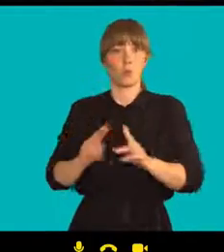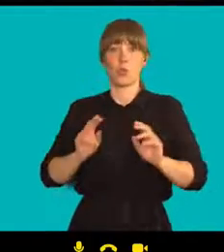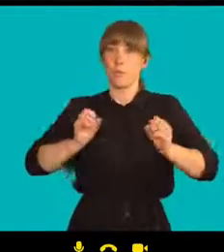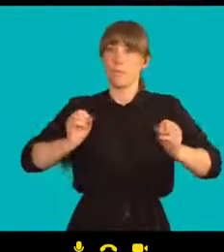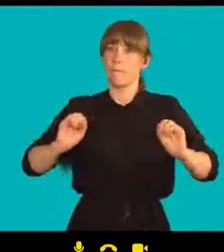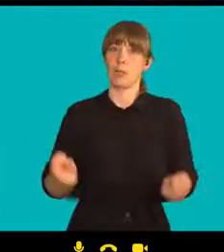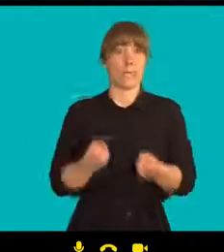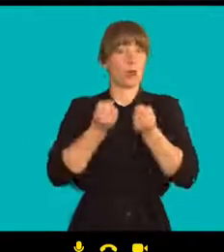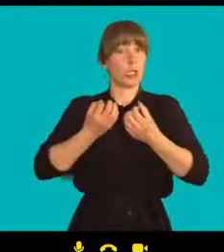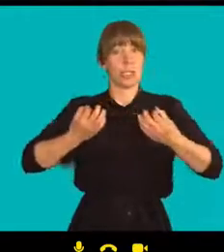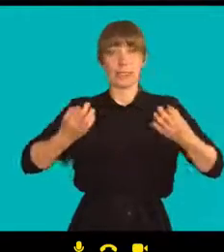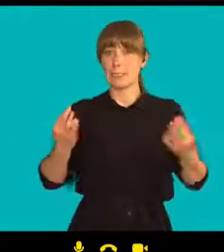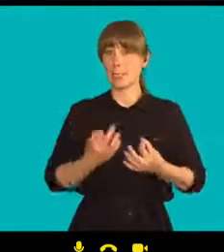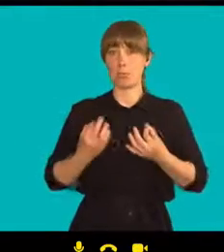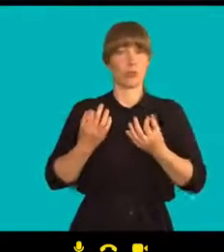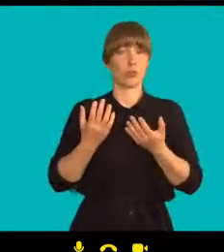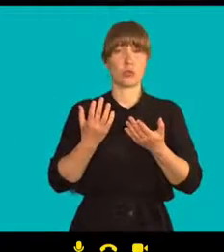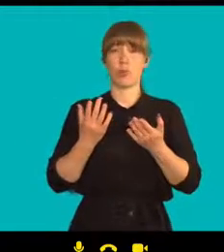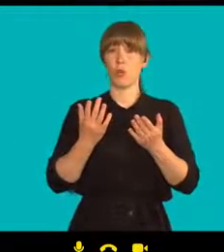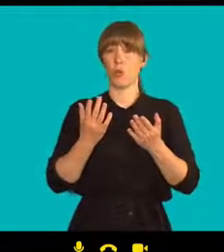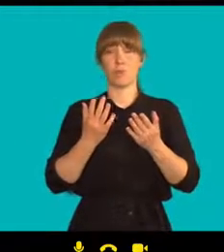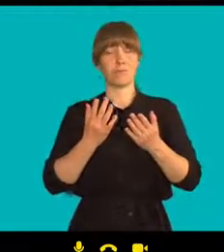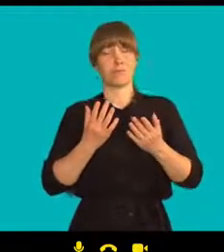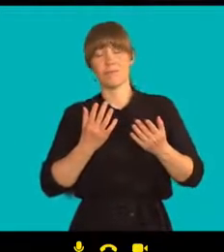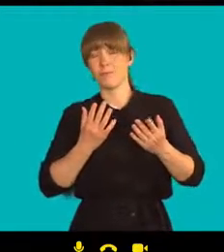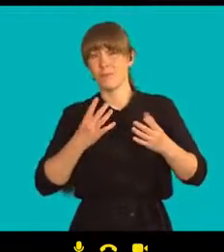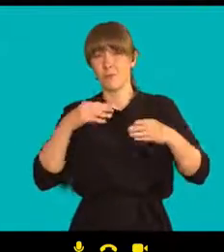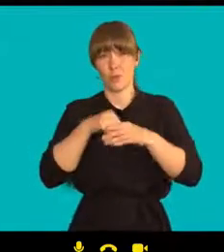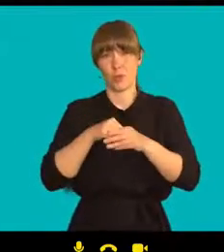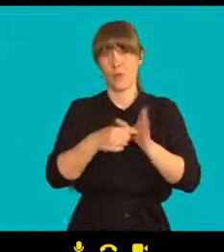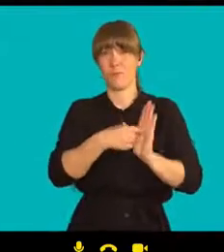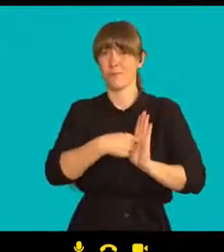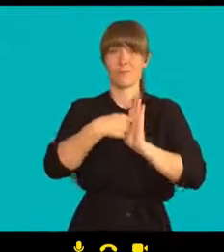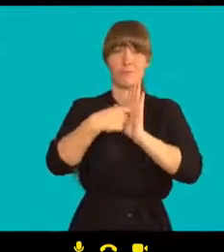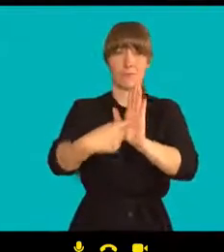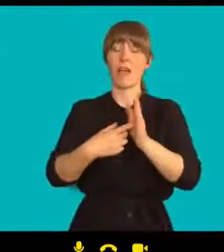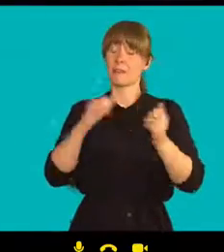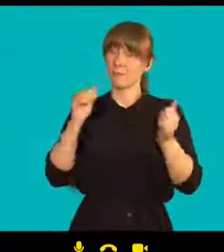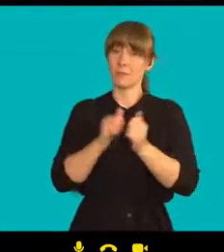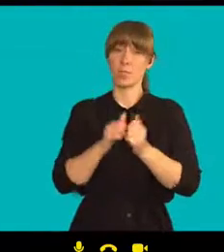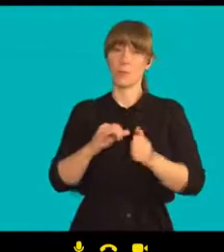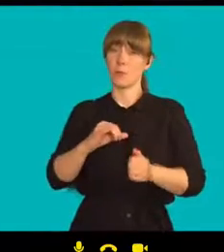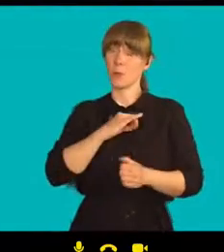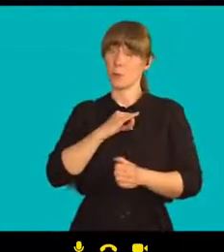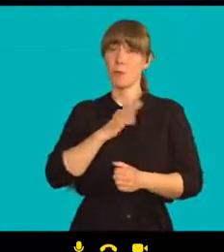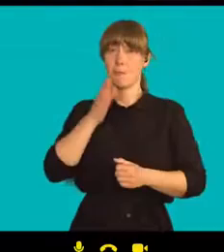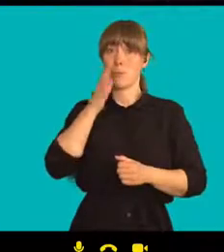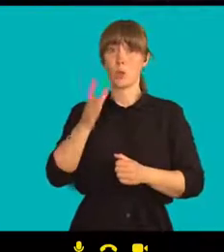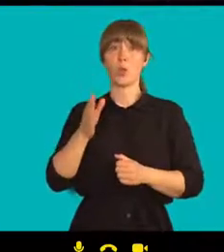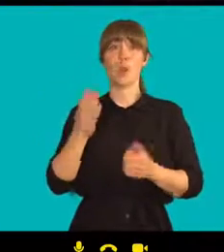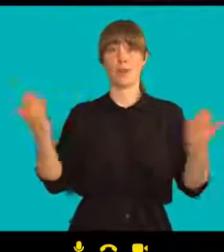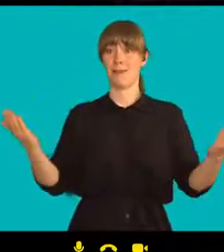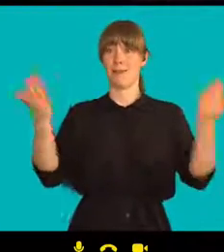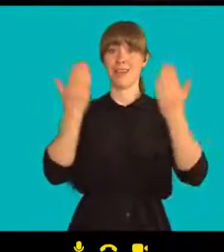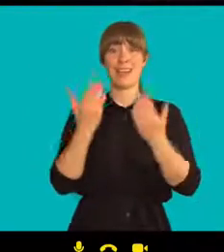obrovské setkání umění a historie v Bělorusku. Protože když